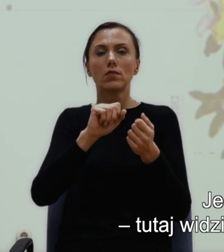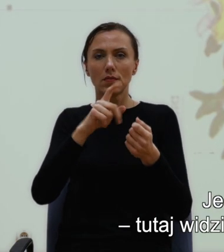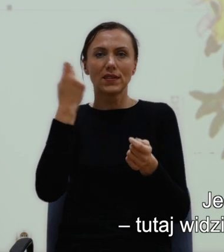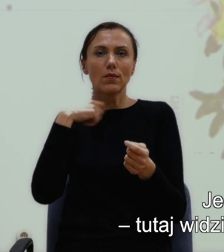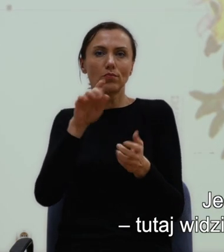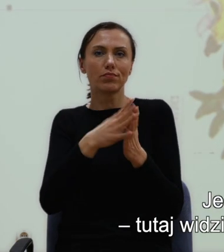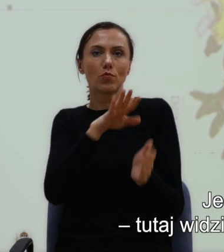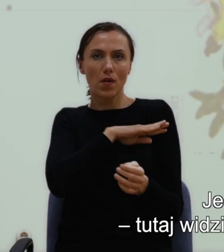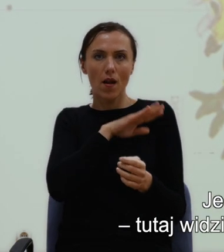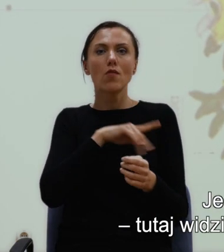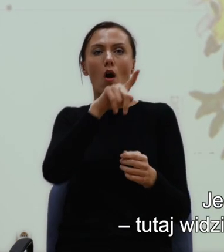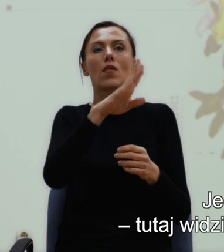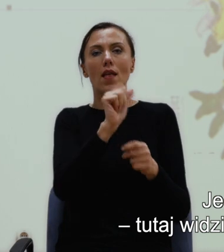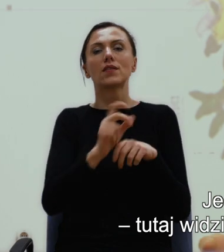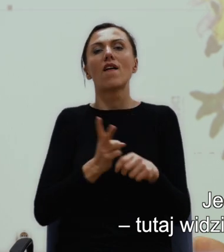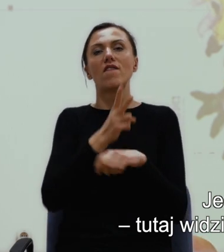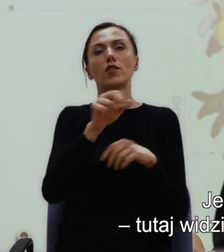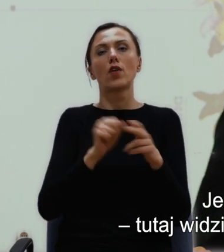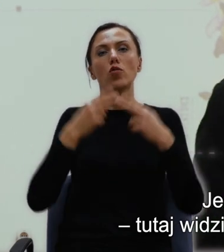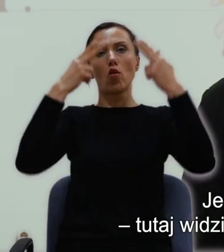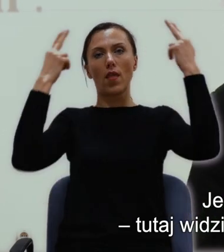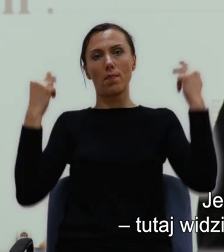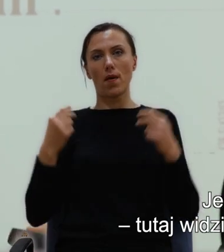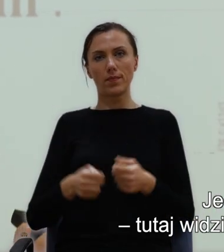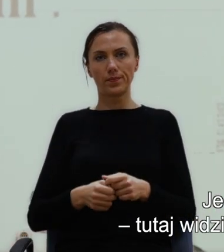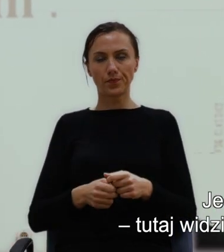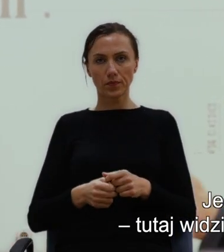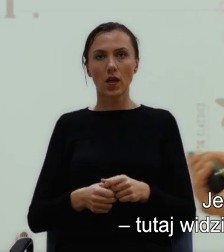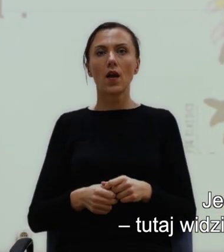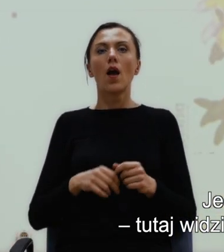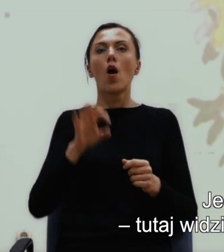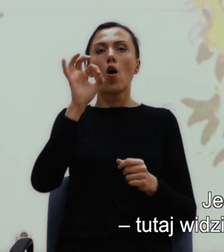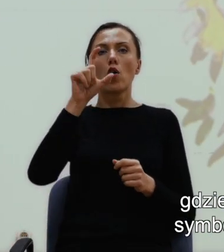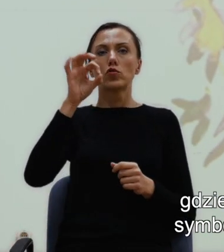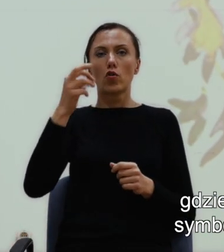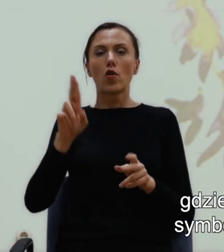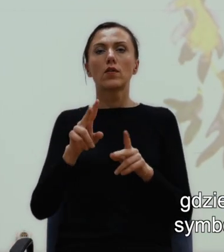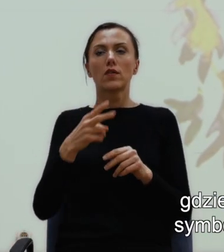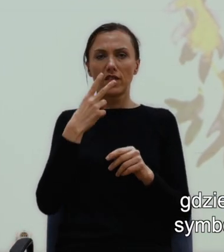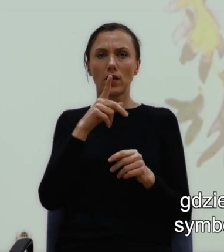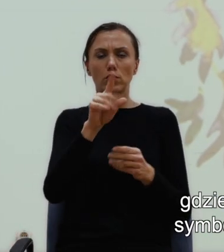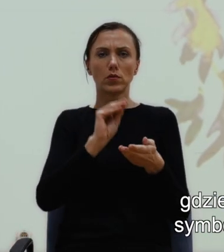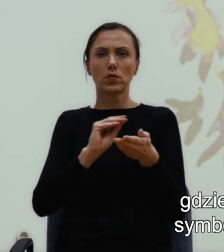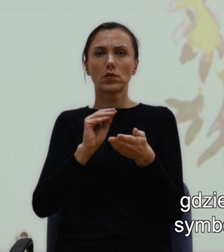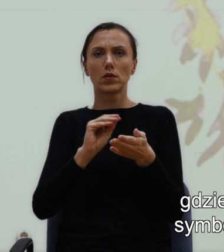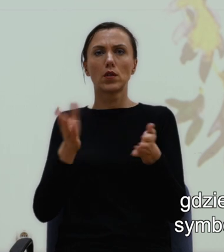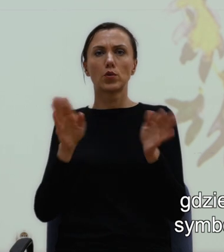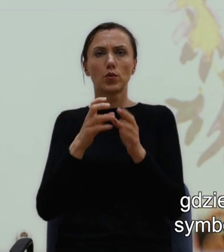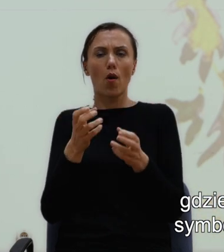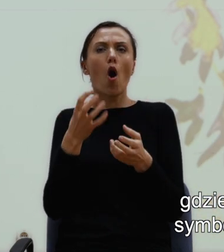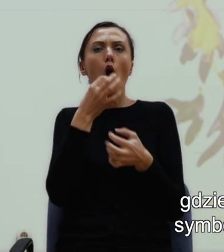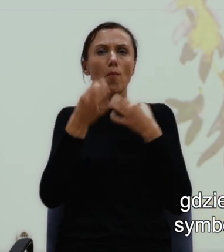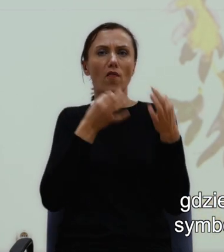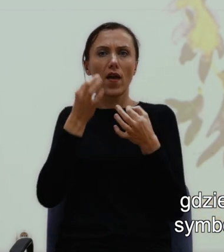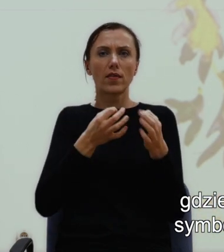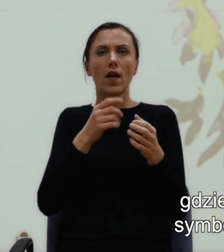Jednocześnie Flannery O'Connor, tutaj widzimy zbiór opowiadań Flannery O'Connor, gdzie jest wspomniany wcześniej paw, symbol